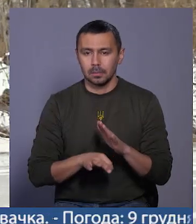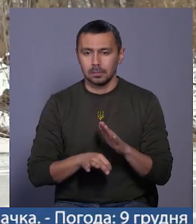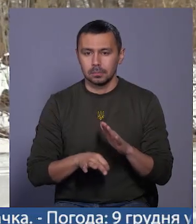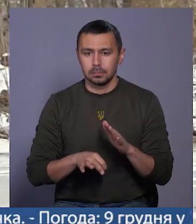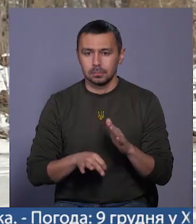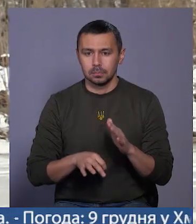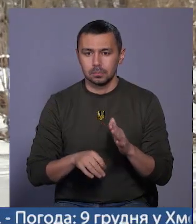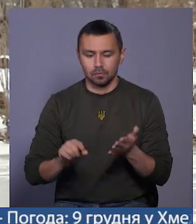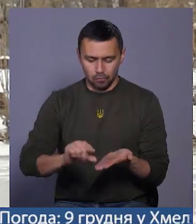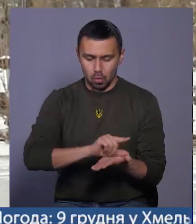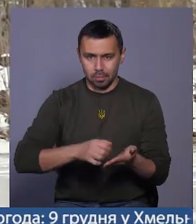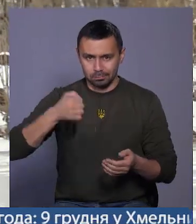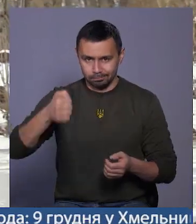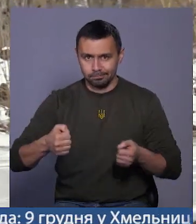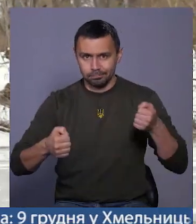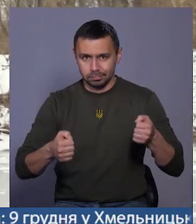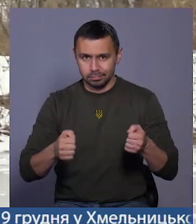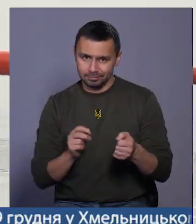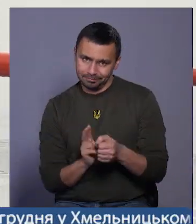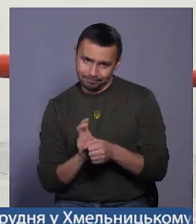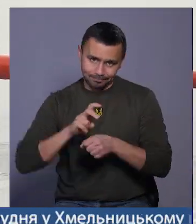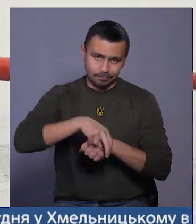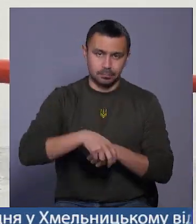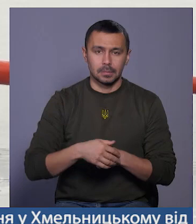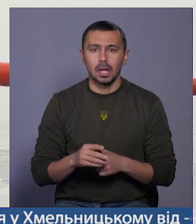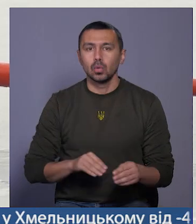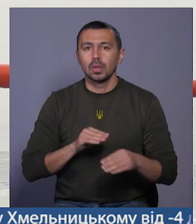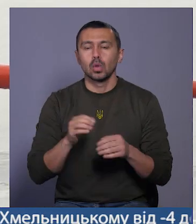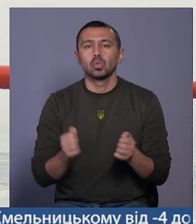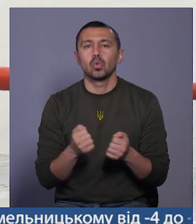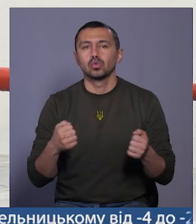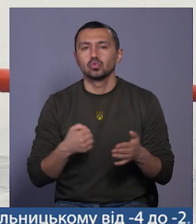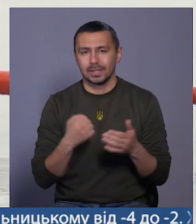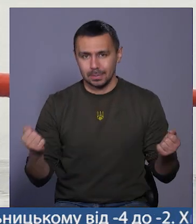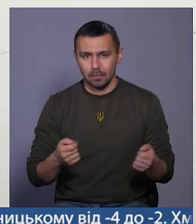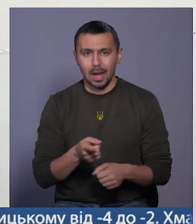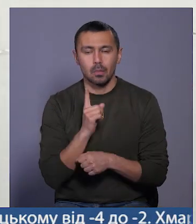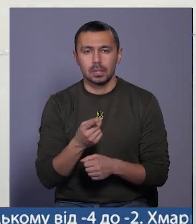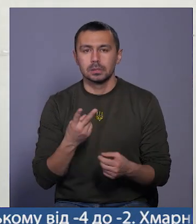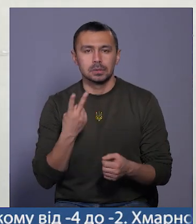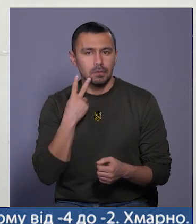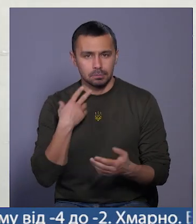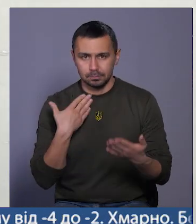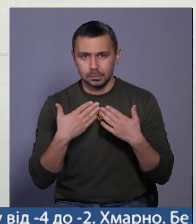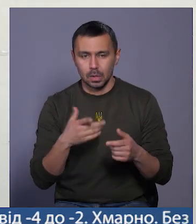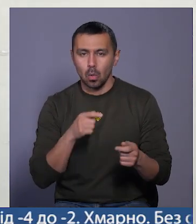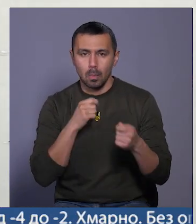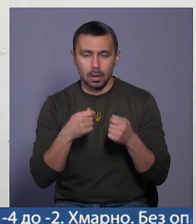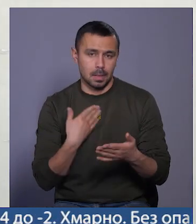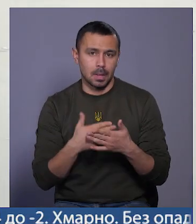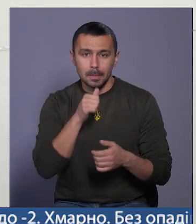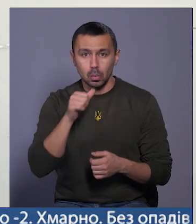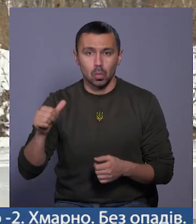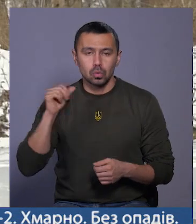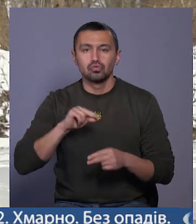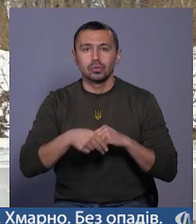і вставляєте в лід, і викарабкаєтеся». Додає, до зимової риболовлі завжди ставиться обачно. До прикладу, минулого